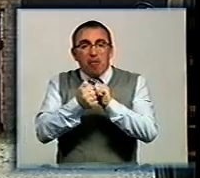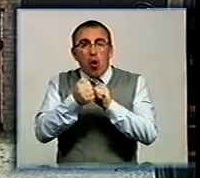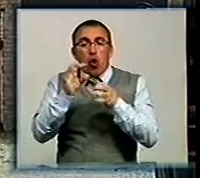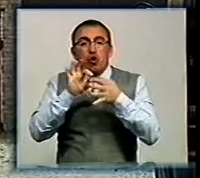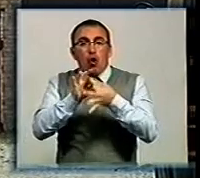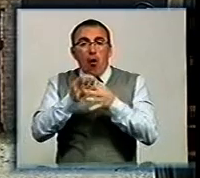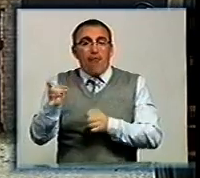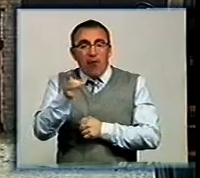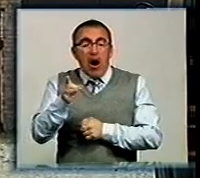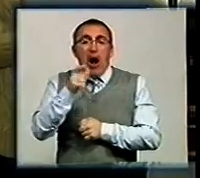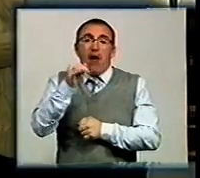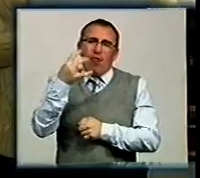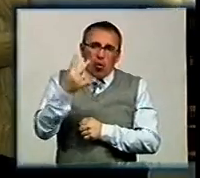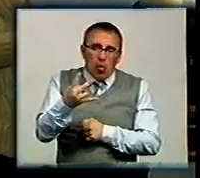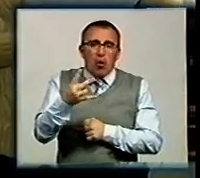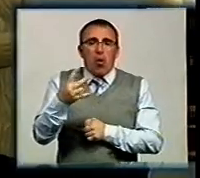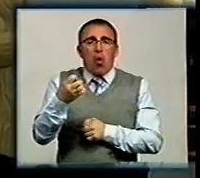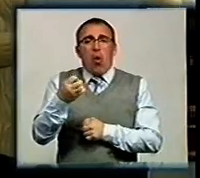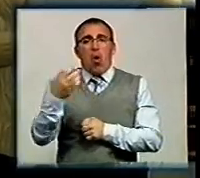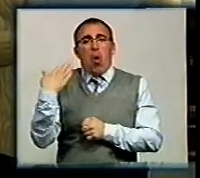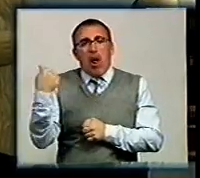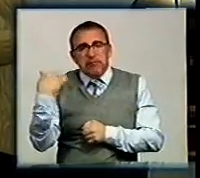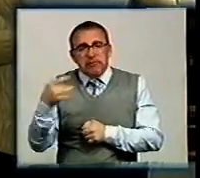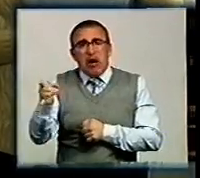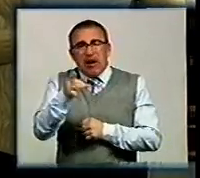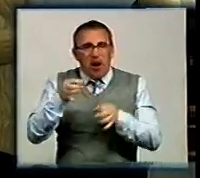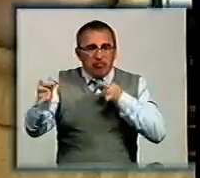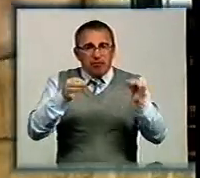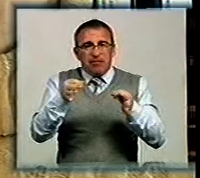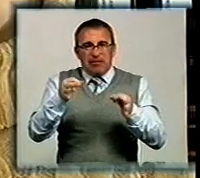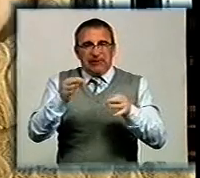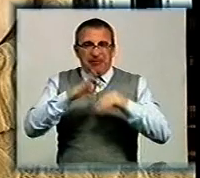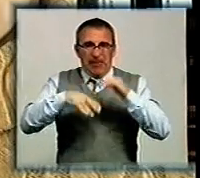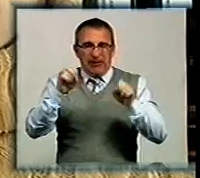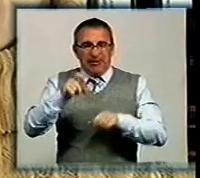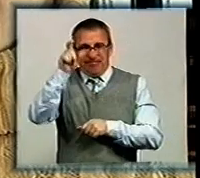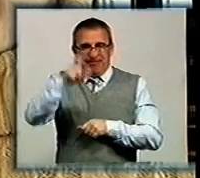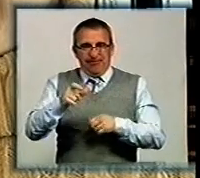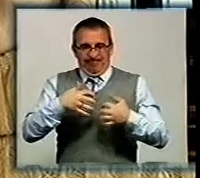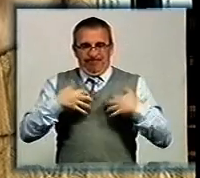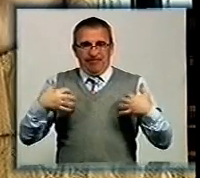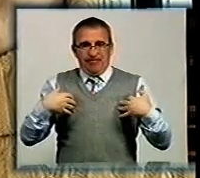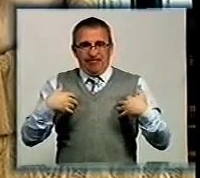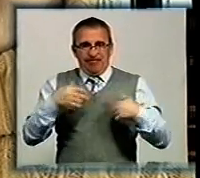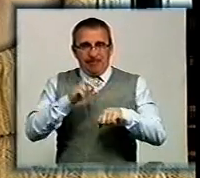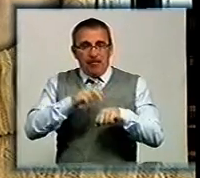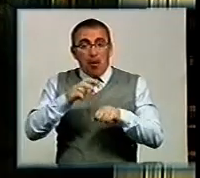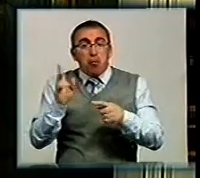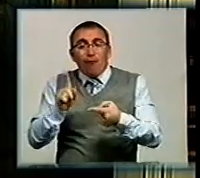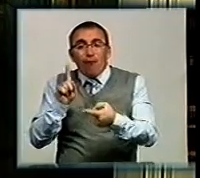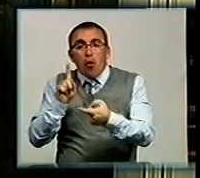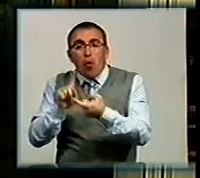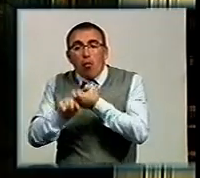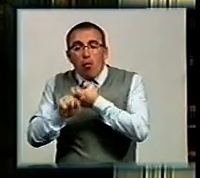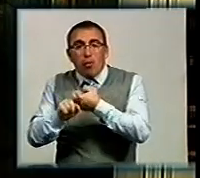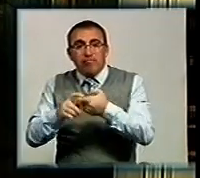також є випадки у Гайворенському та Олександрійських районах, говорить спеціаліст Державна підслужби Тетяна Задорожна. Люди, які контактували з хворими